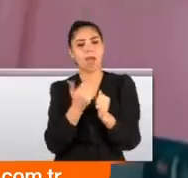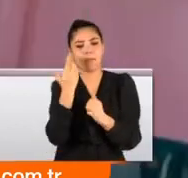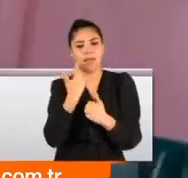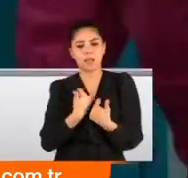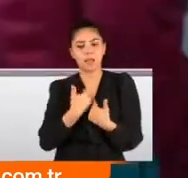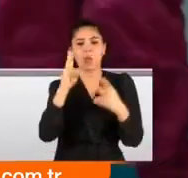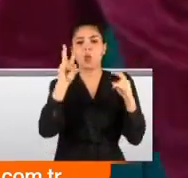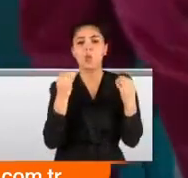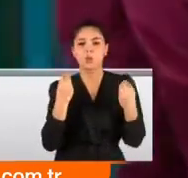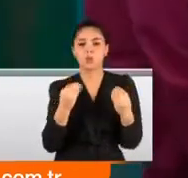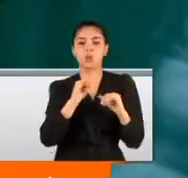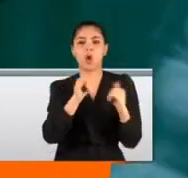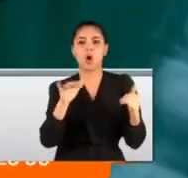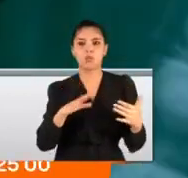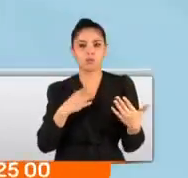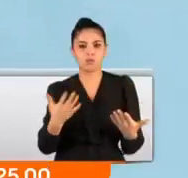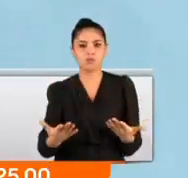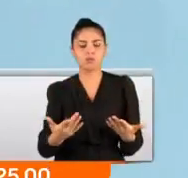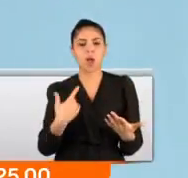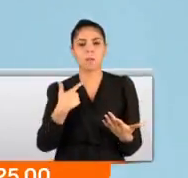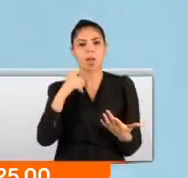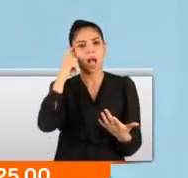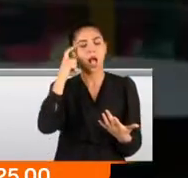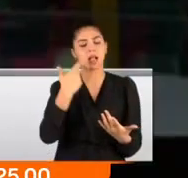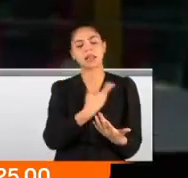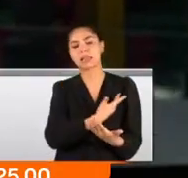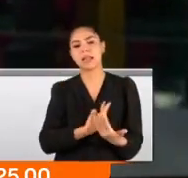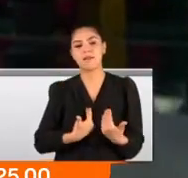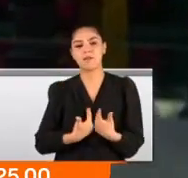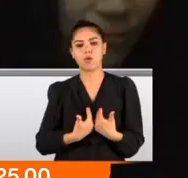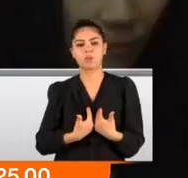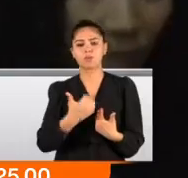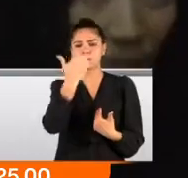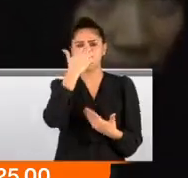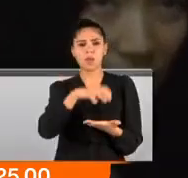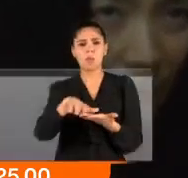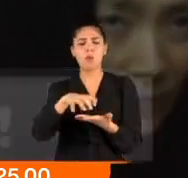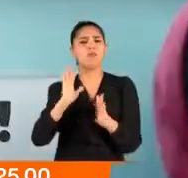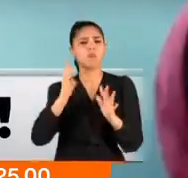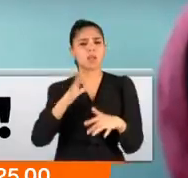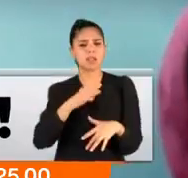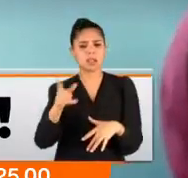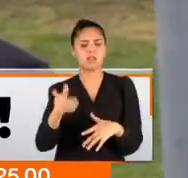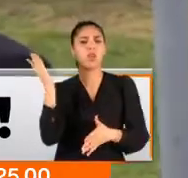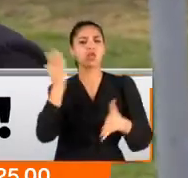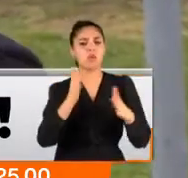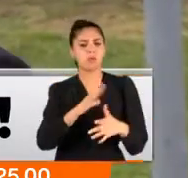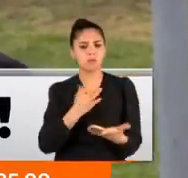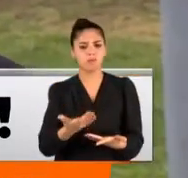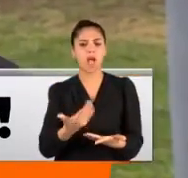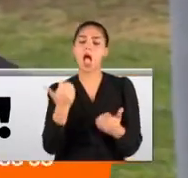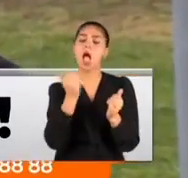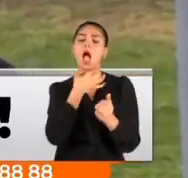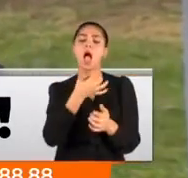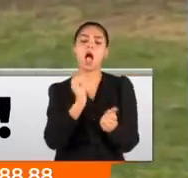Konunuz çok güzel. Hani oyunlar falan var. Böyle mantığını beğeniyorum ben. Çok fazla kanlı sahneler de var. Evet. Şiddet içeren. Evet var. Ailem